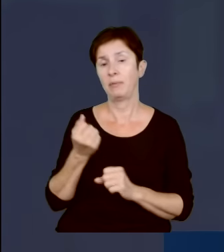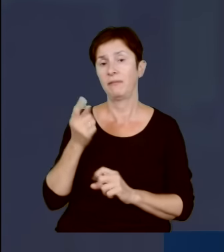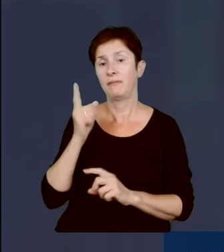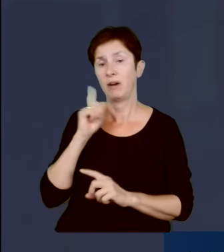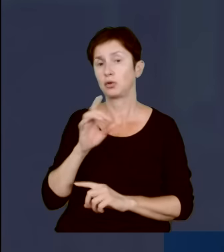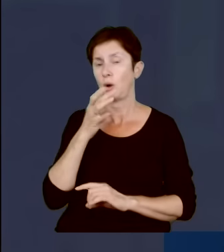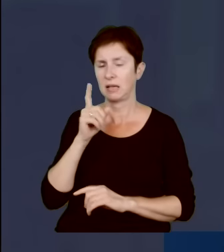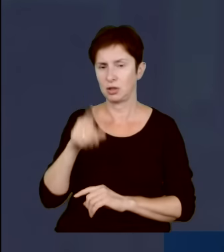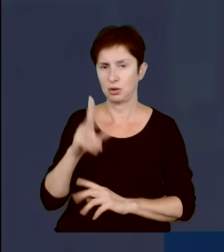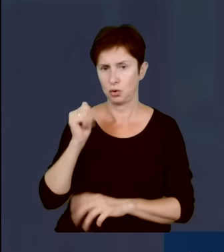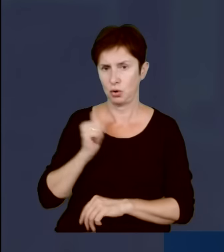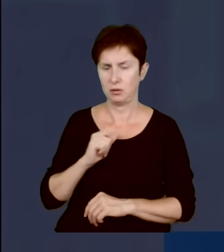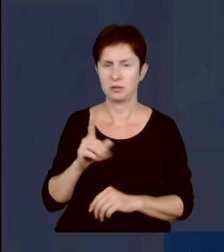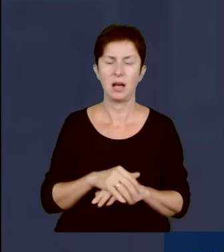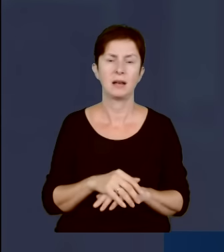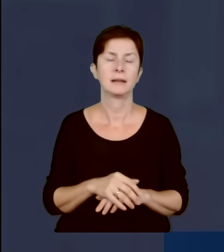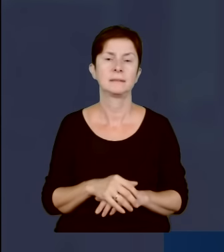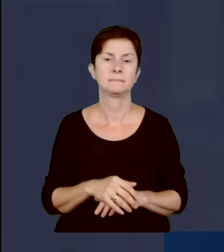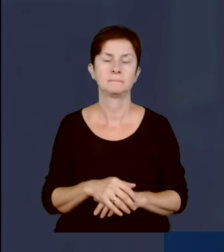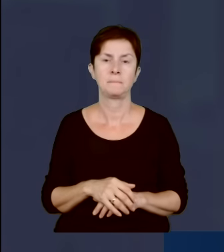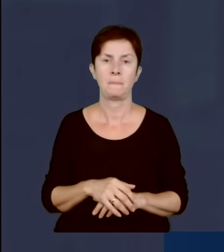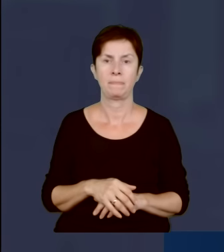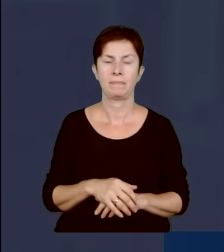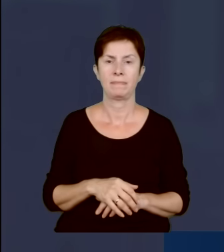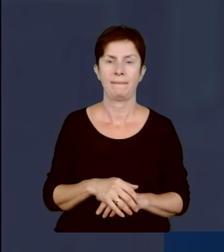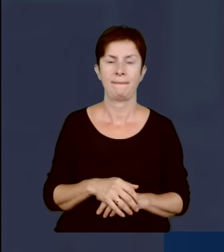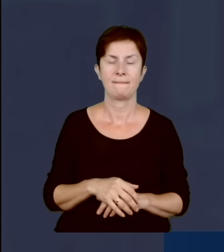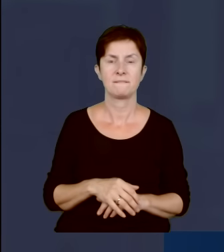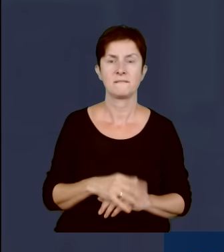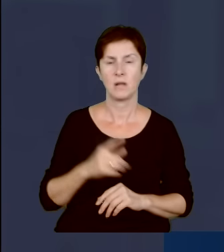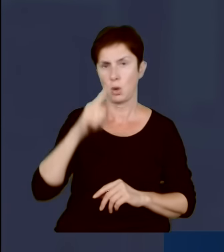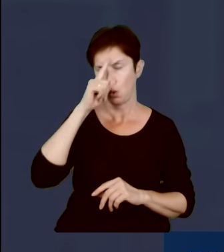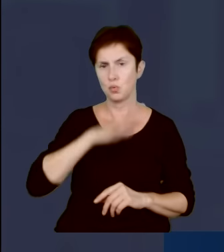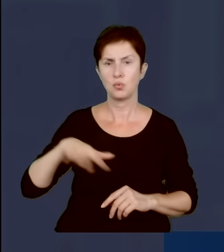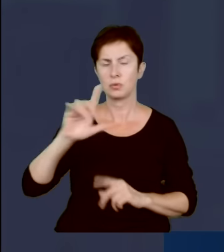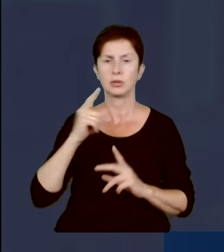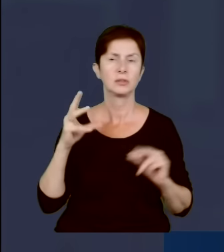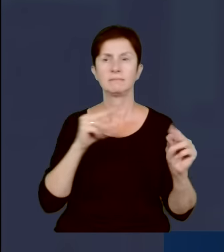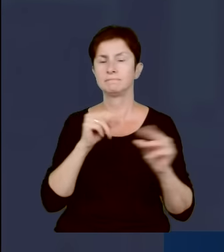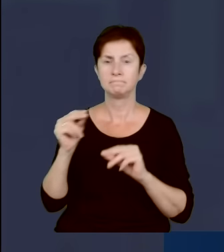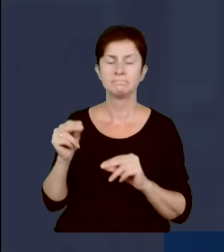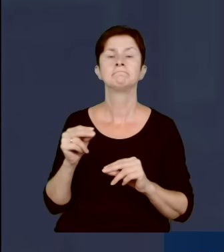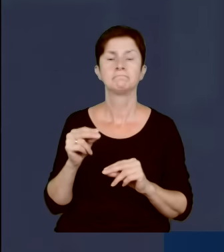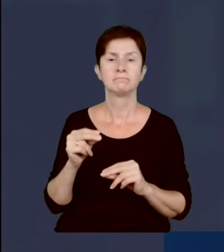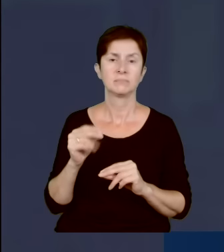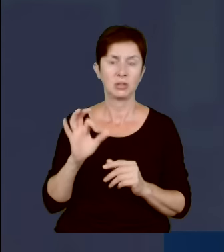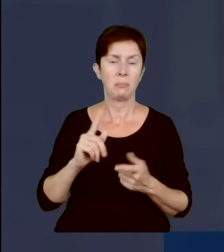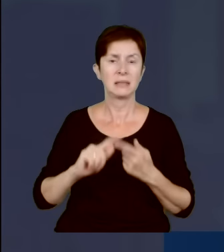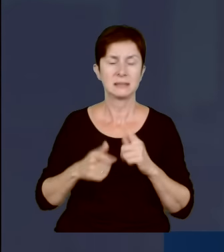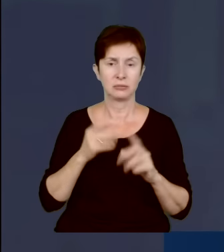Natomiast presja ma sens. Presja opinii publicznej, polskiej opinii publicznej ma sens, gdyż zniesiono